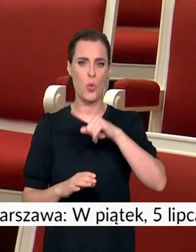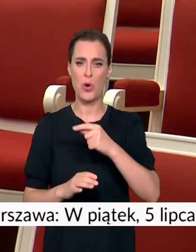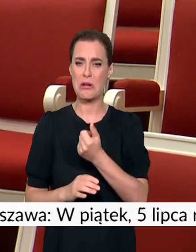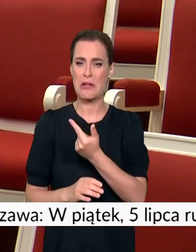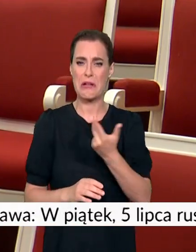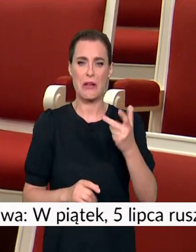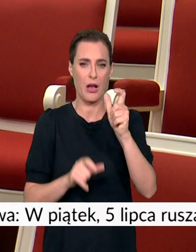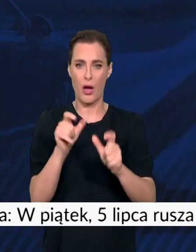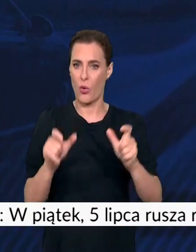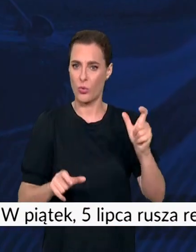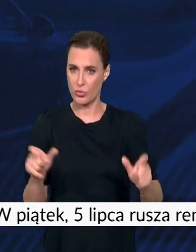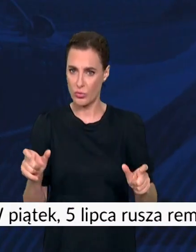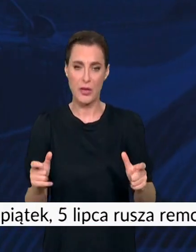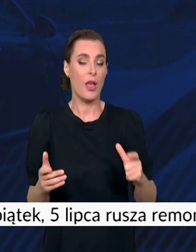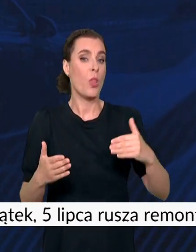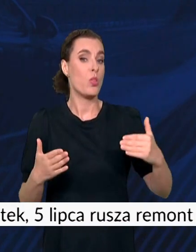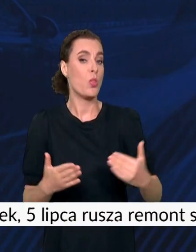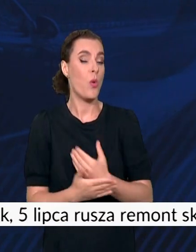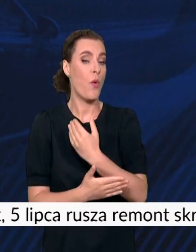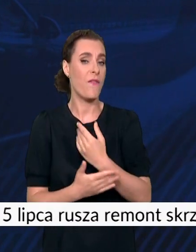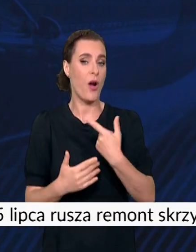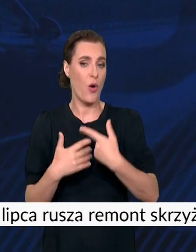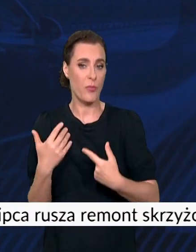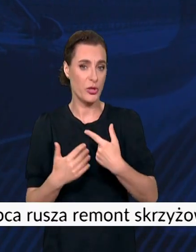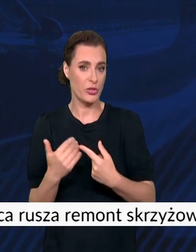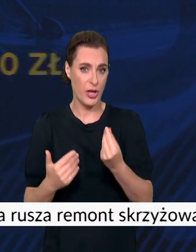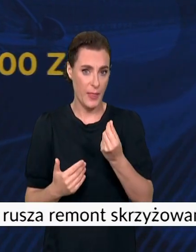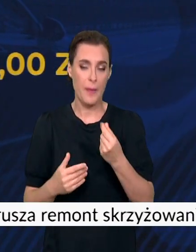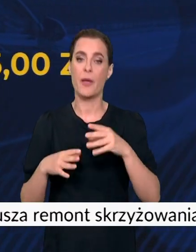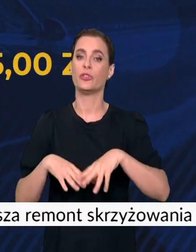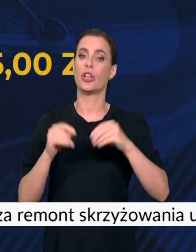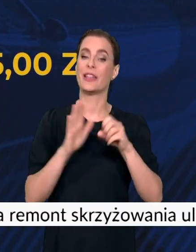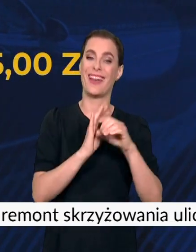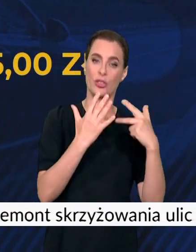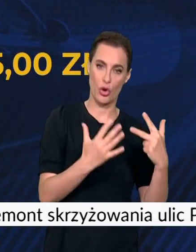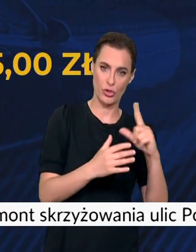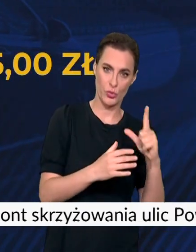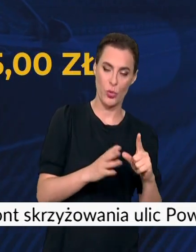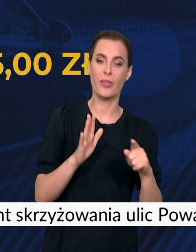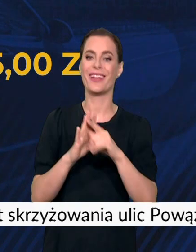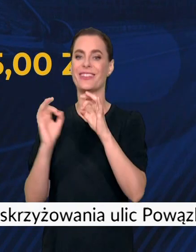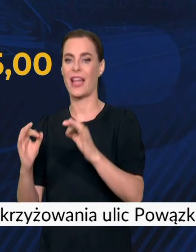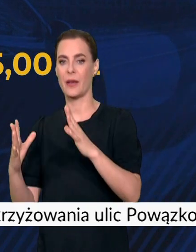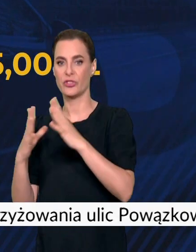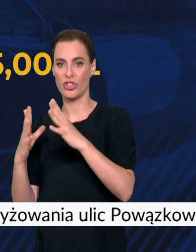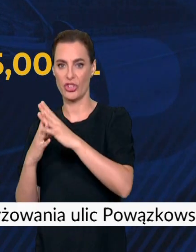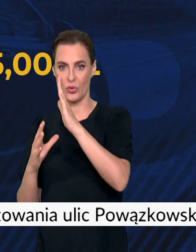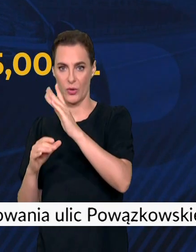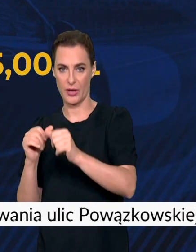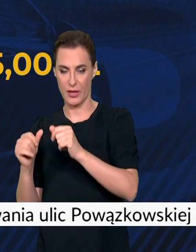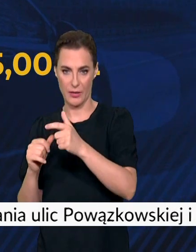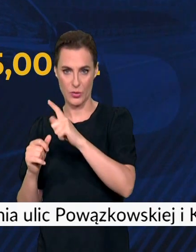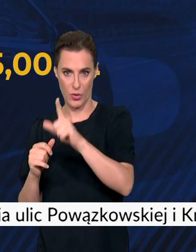zaledwie kilku. Według nowego taryfikatora maksymalna opłata początkowa wyniesie 10 zł, a kwota za przejechany